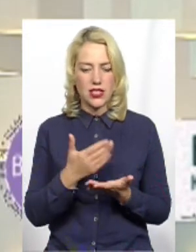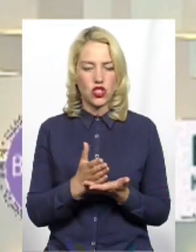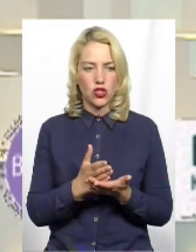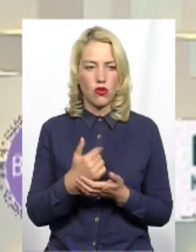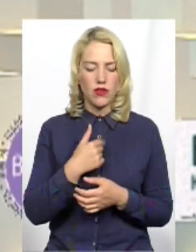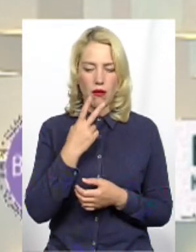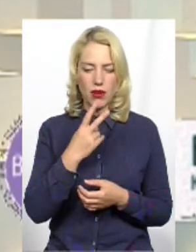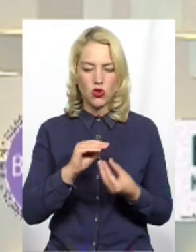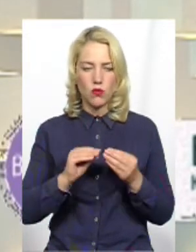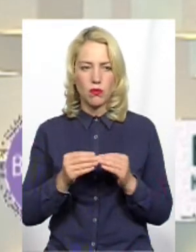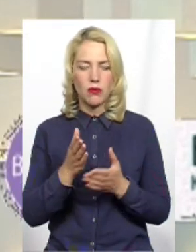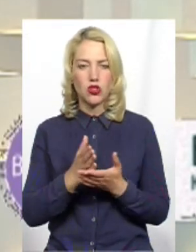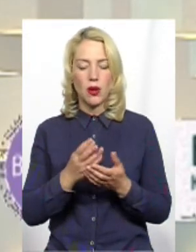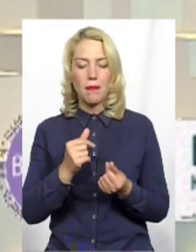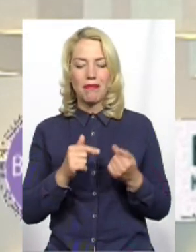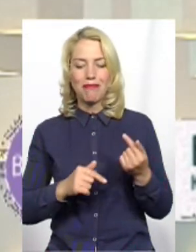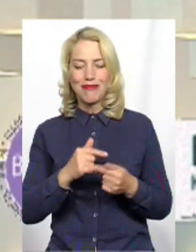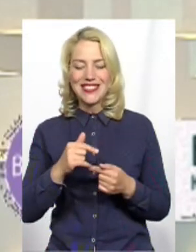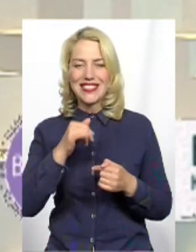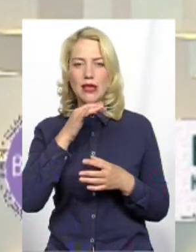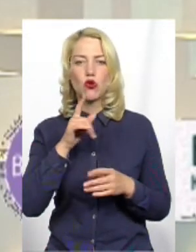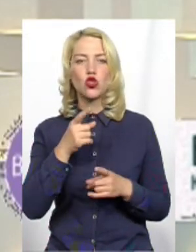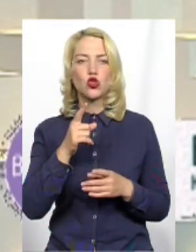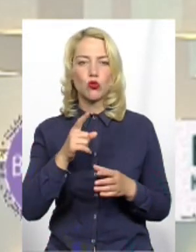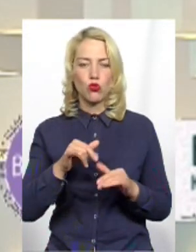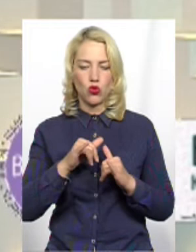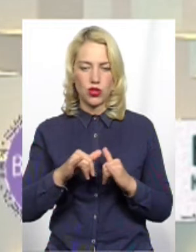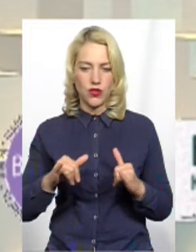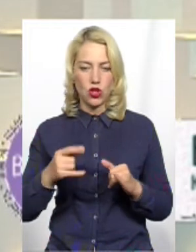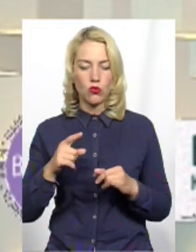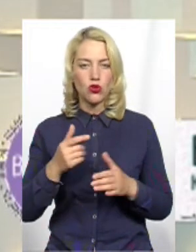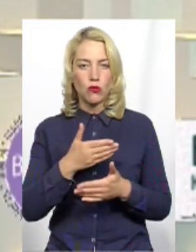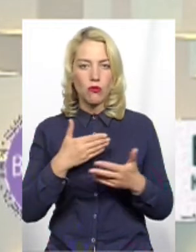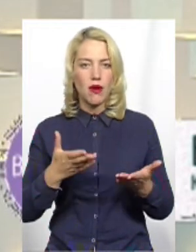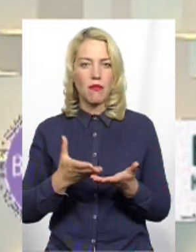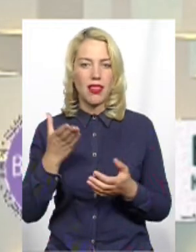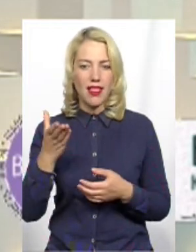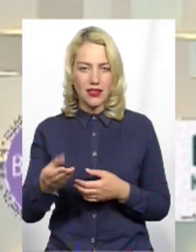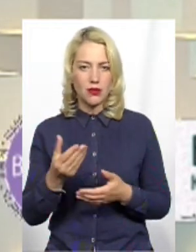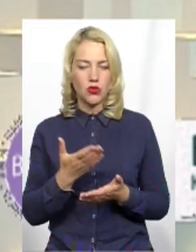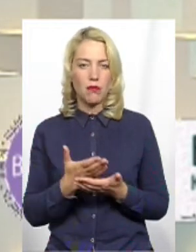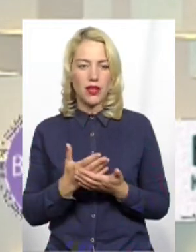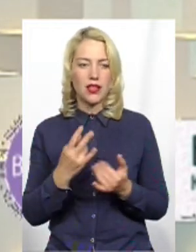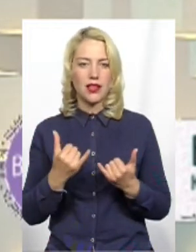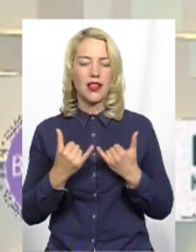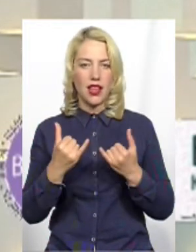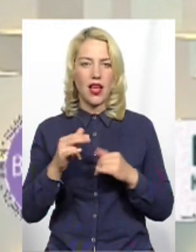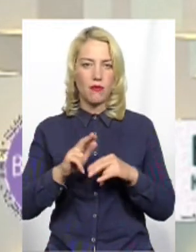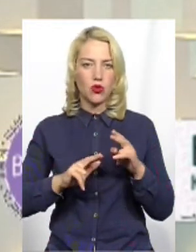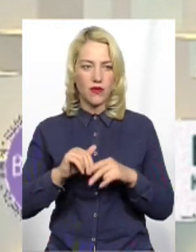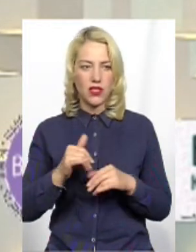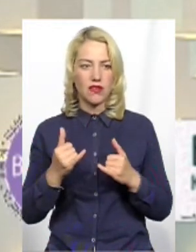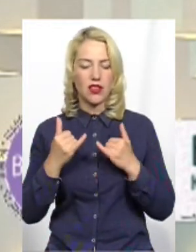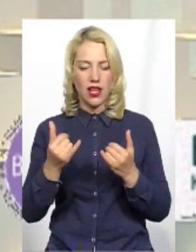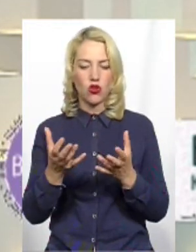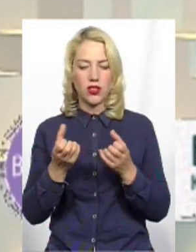чиновника, бізнес не може розвиватися От чому ми платимо, наприклад, для будівництва, для отримання